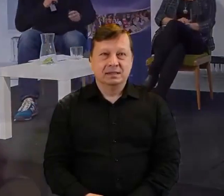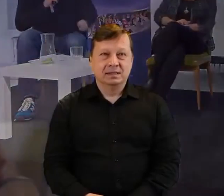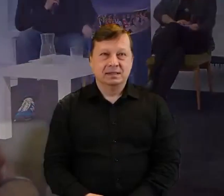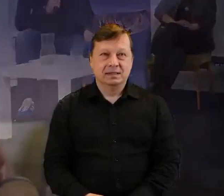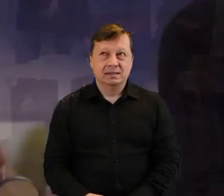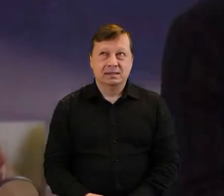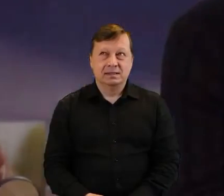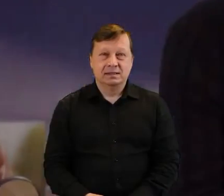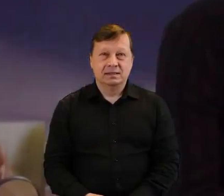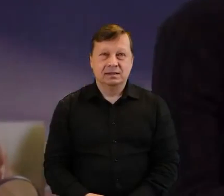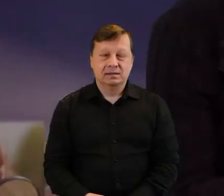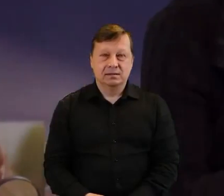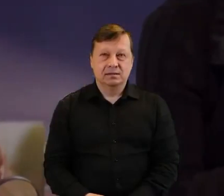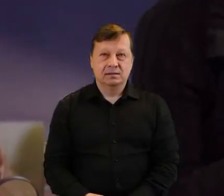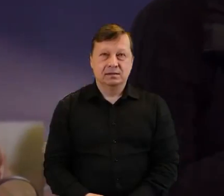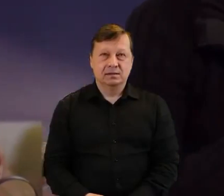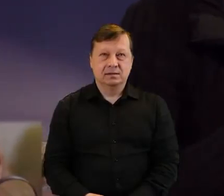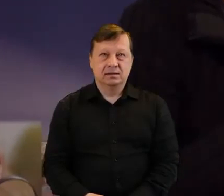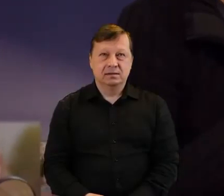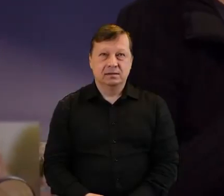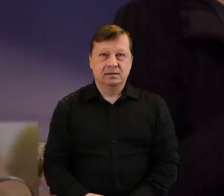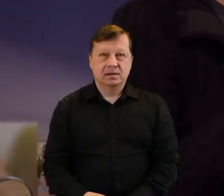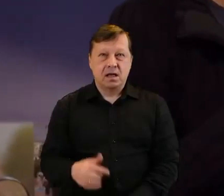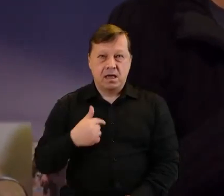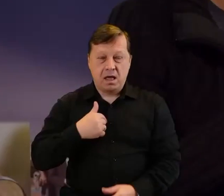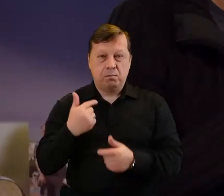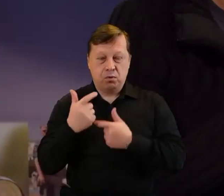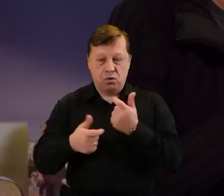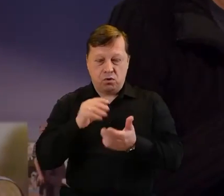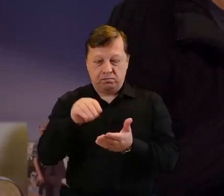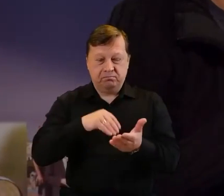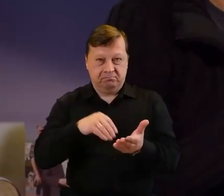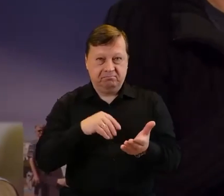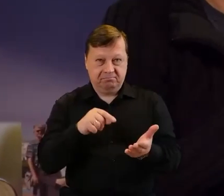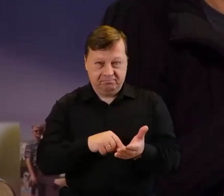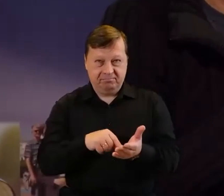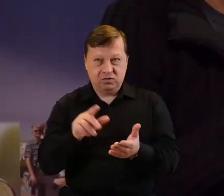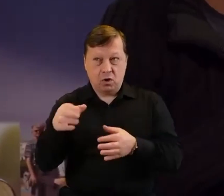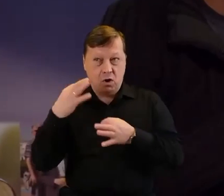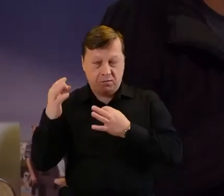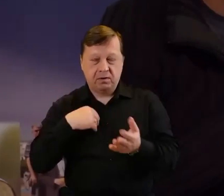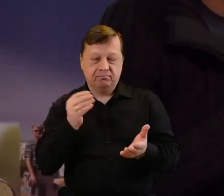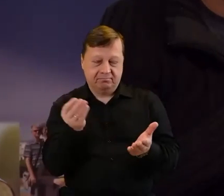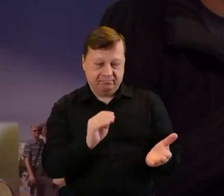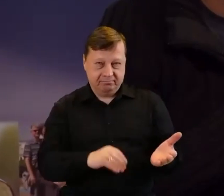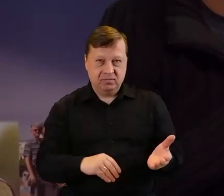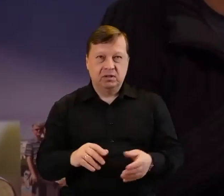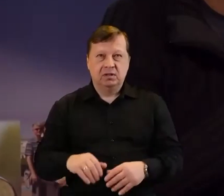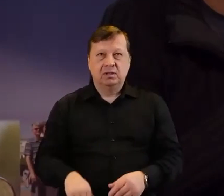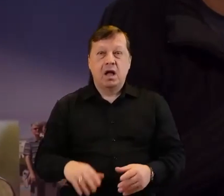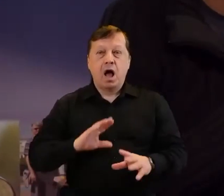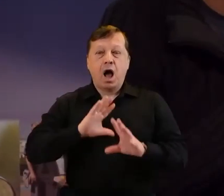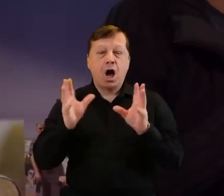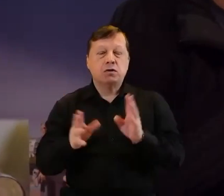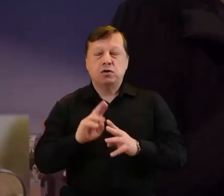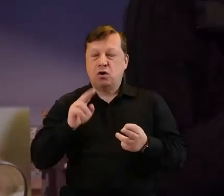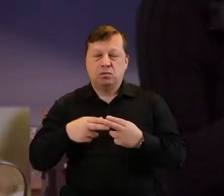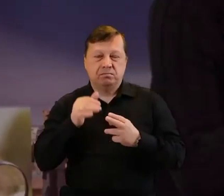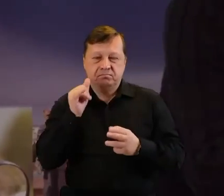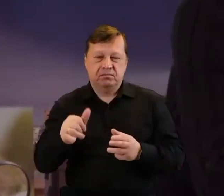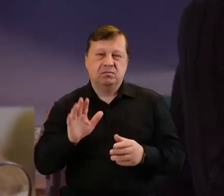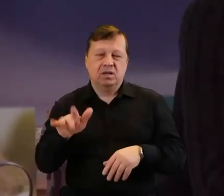Okej. Ja sobie robiłem notatki. Nie odniosę się do wszystkiego, bo to pewnie by za długo zajęło.